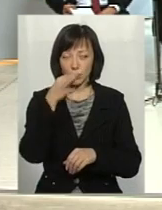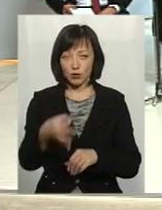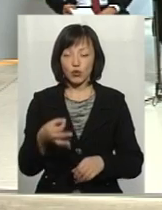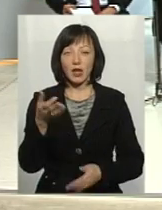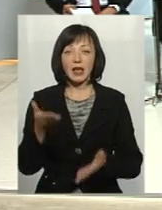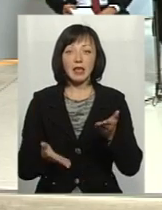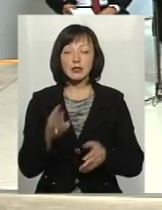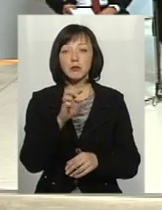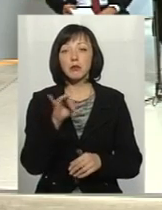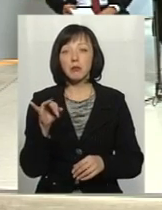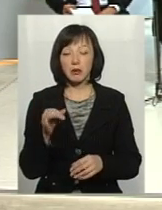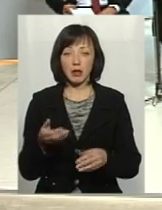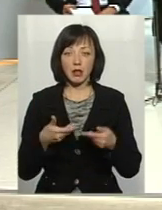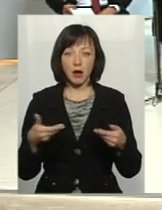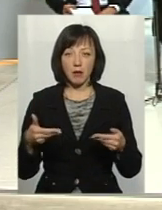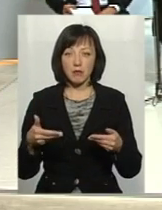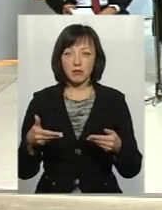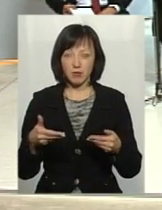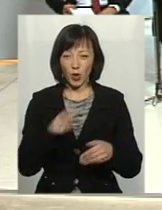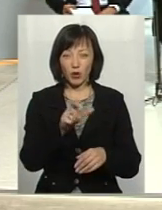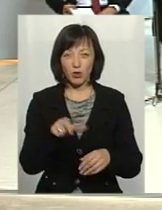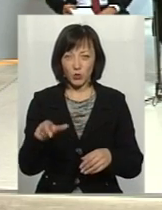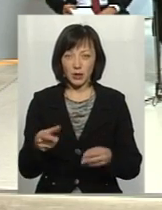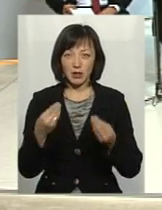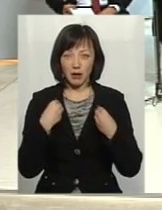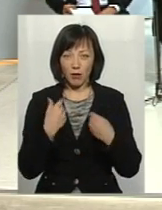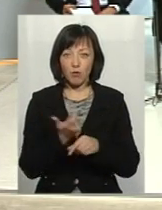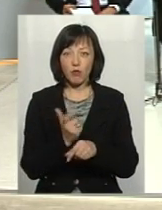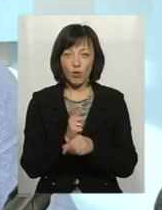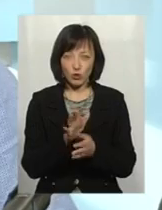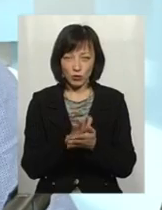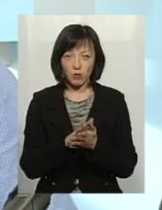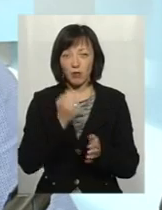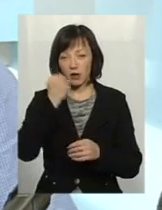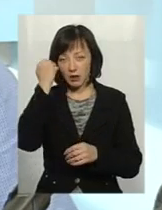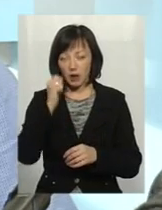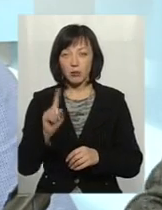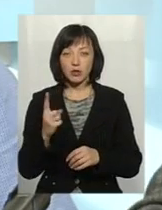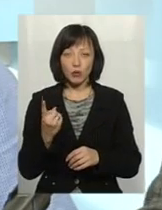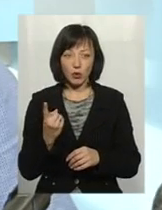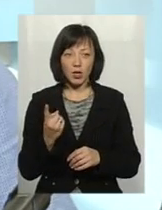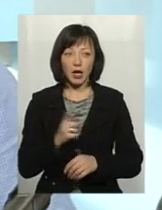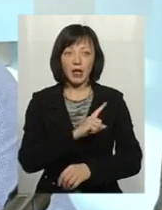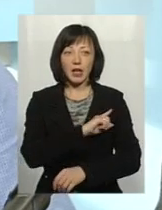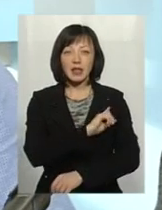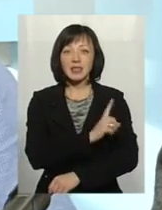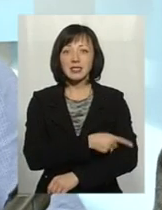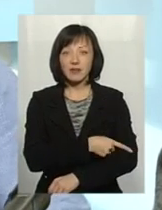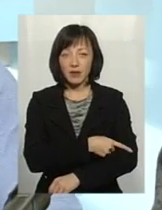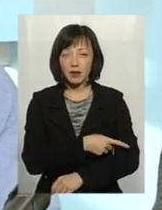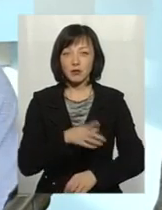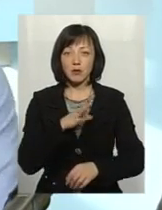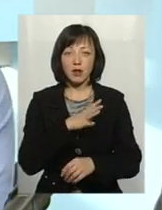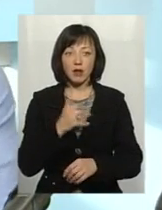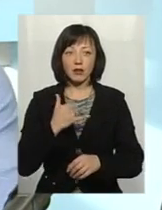нам територіальна громада могла дати більше стоків, ми б були їй благодарні, поскольку інтенсифікація произошла би